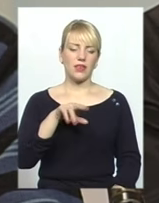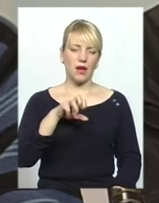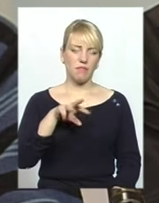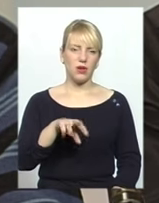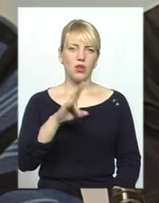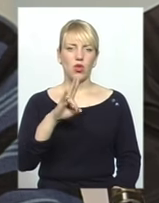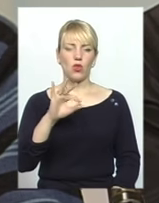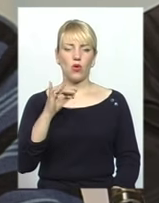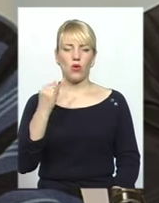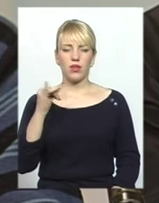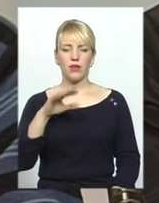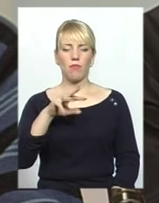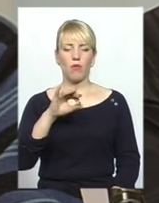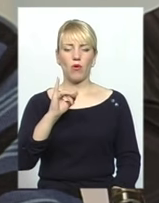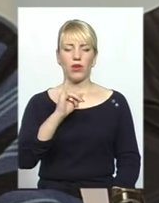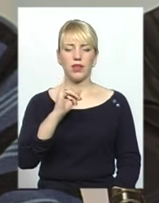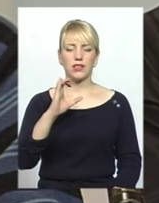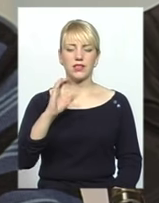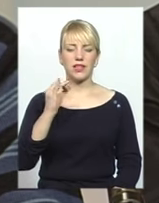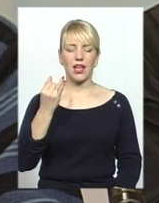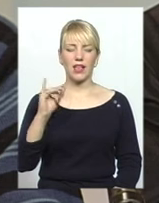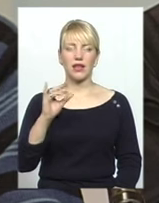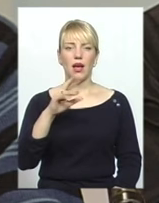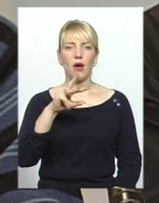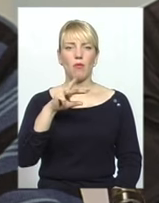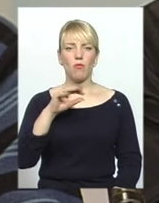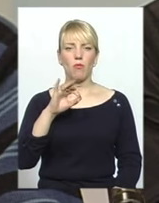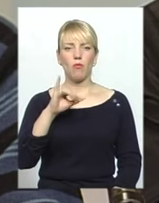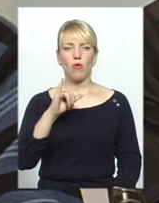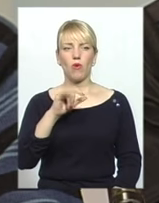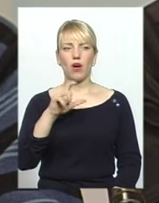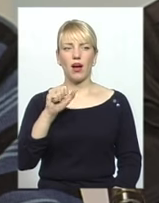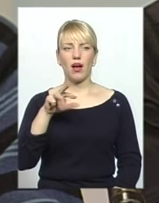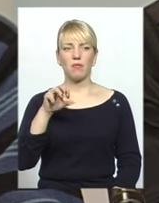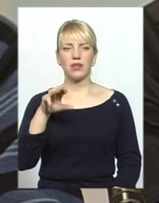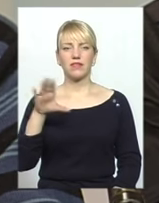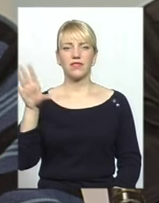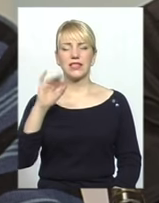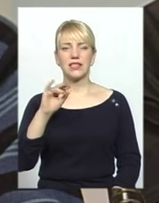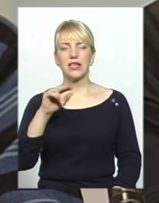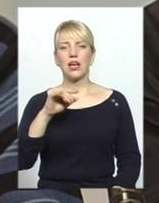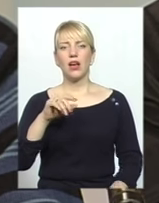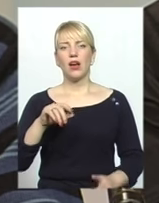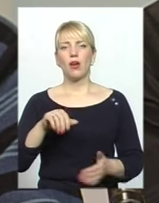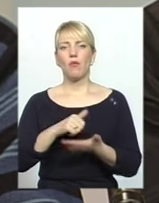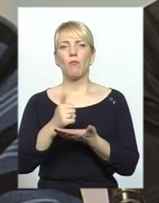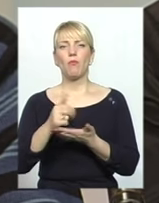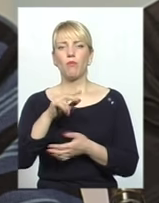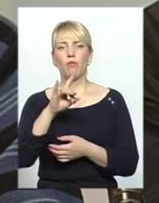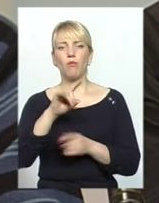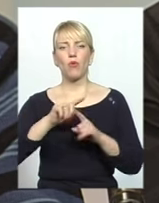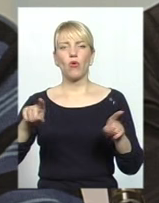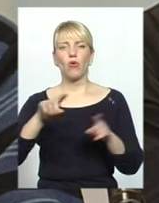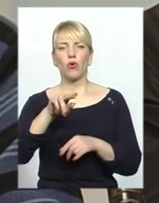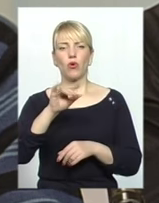навчав пророк Моїсей, пророк Ісус, пророк Мохаммад. Мирім всім, всі пророки навчали нас, як правильно жити, як